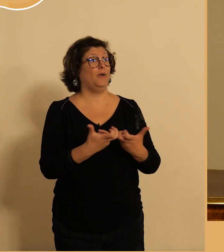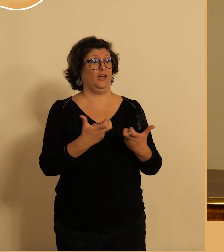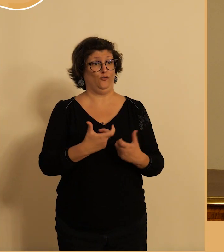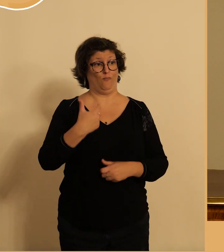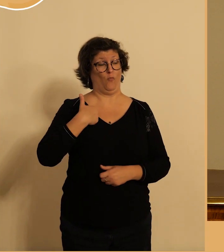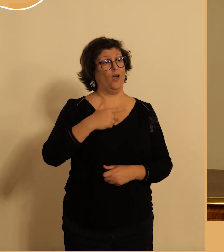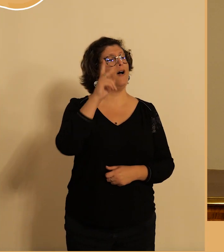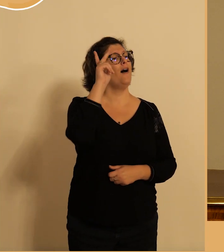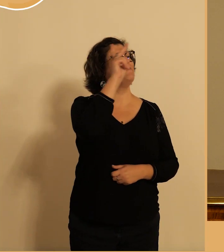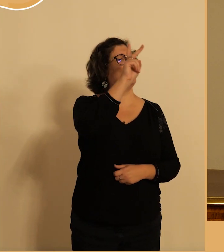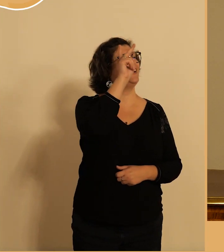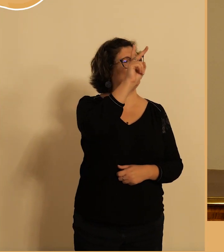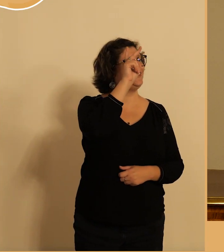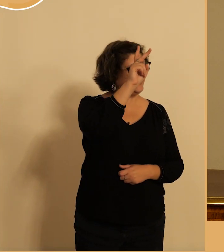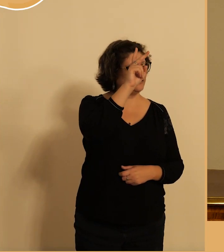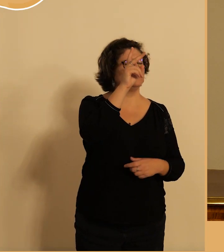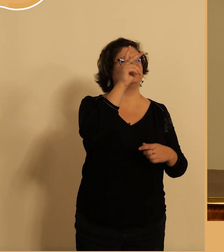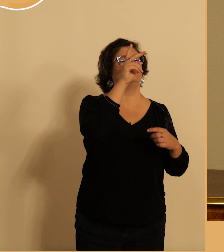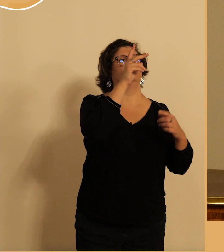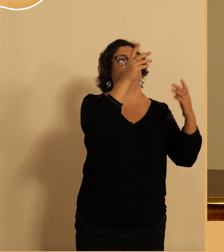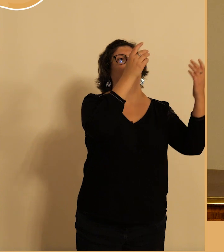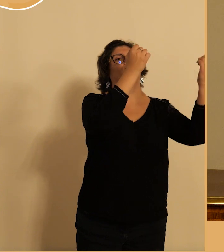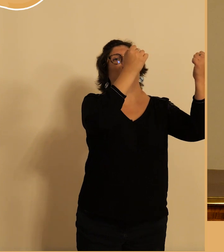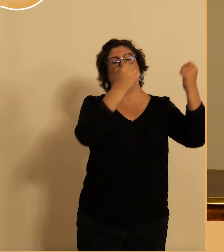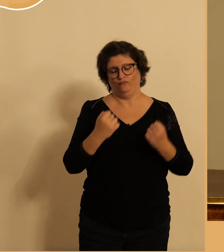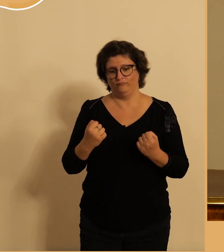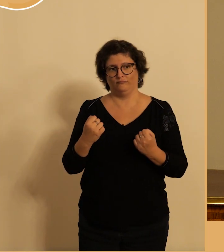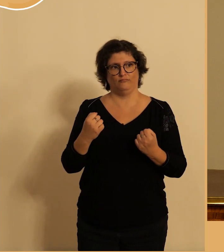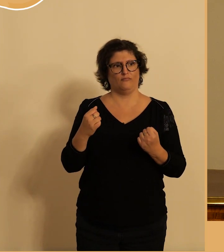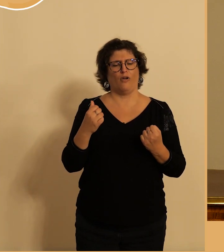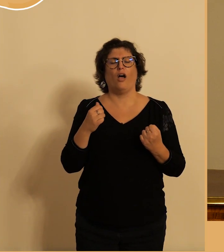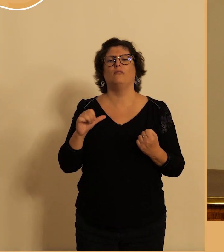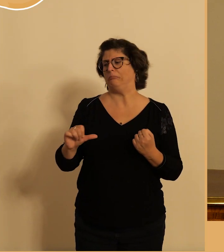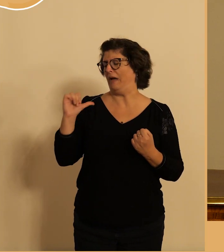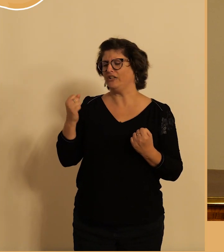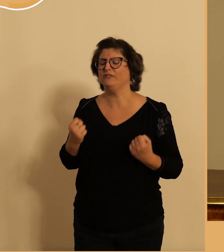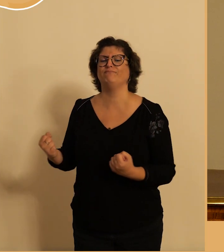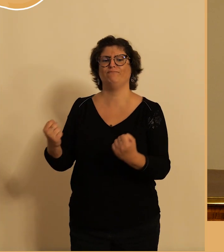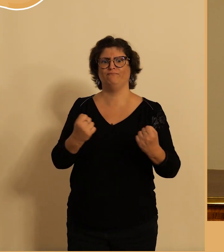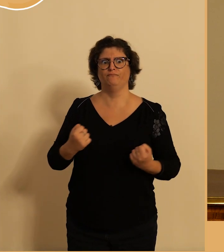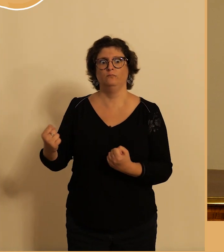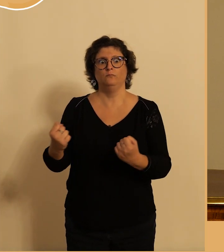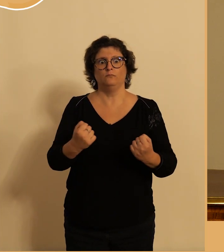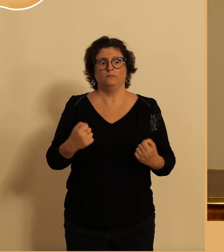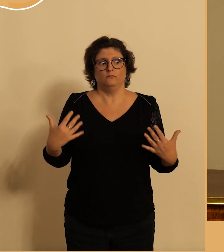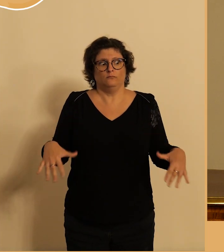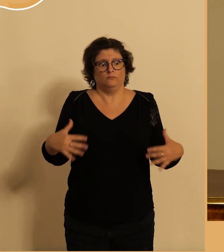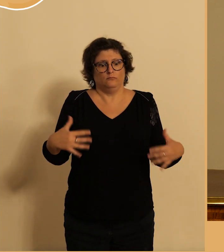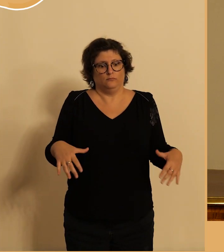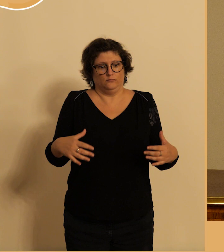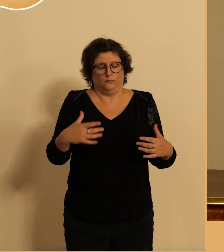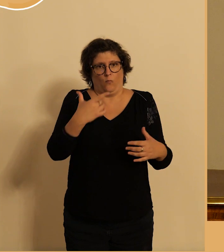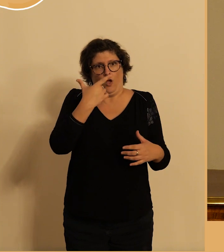Paris j'ai fait un petit tour en voiture mardi là je pense qu y a un sacré souci avec les vélos en particulier les vélos électriques